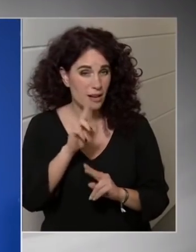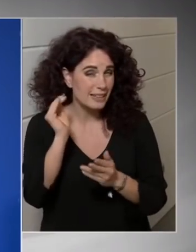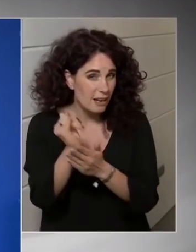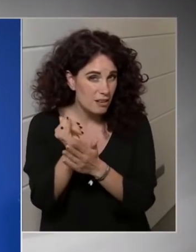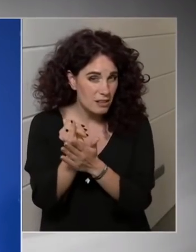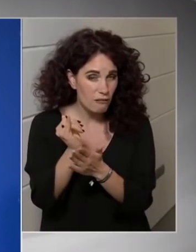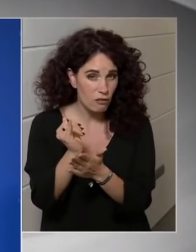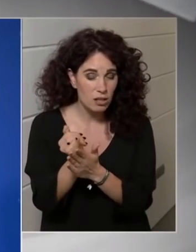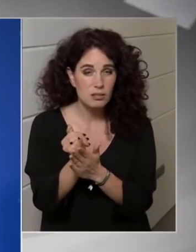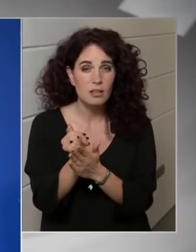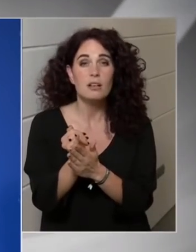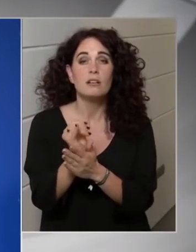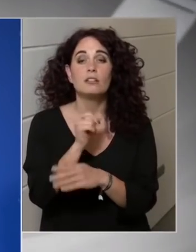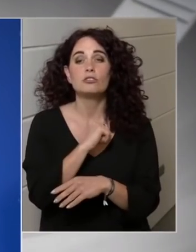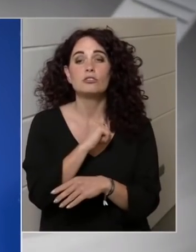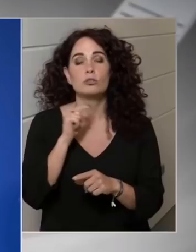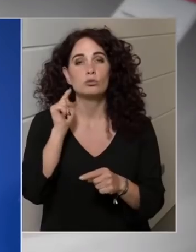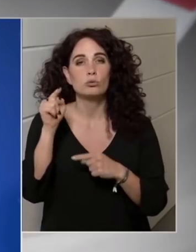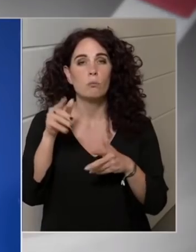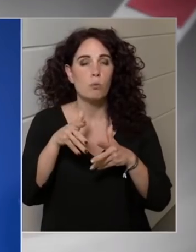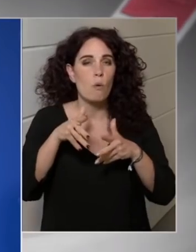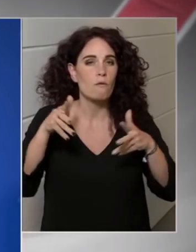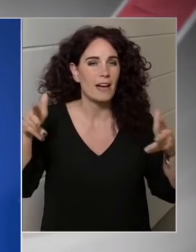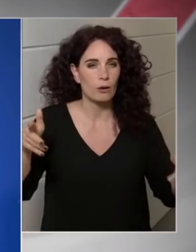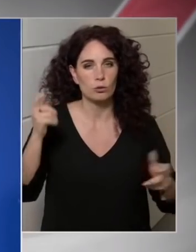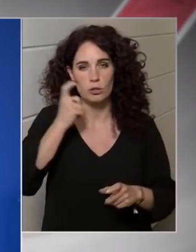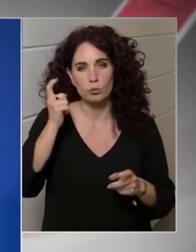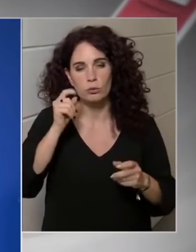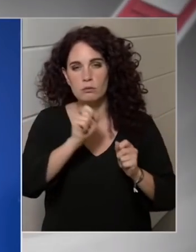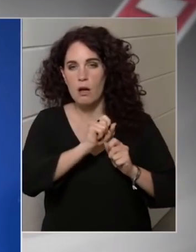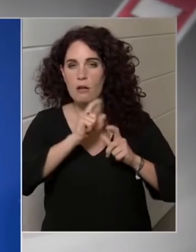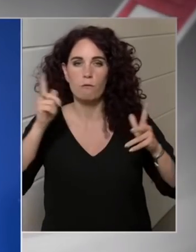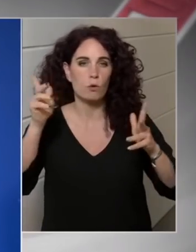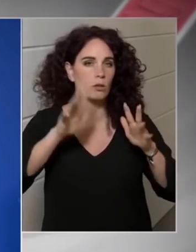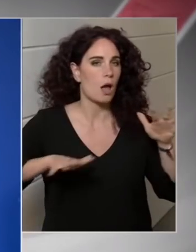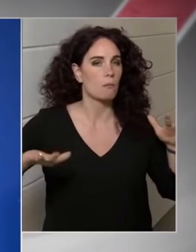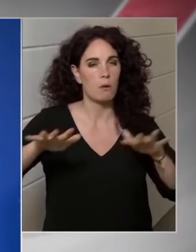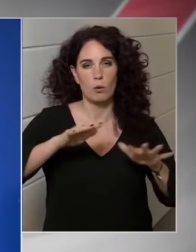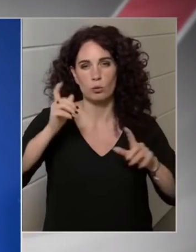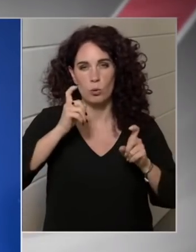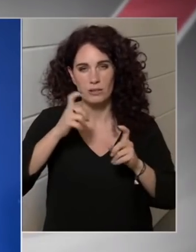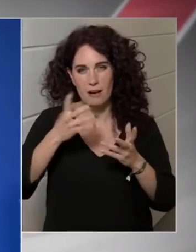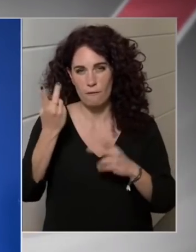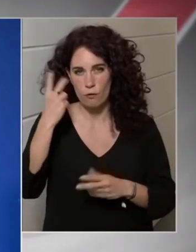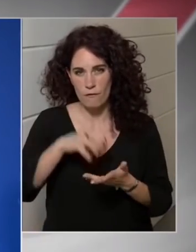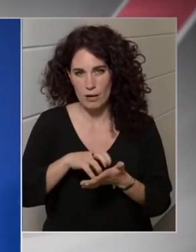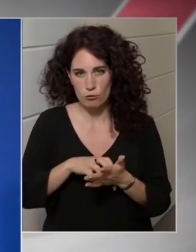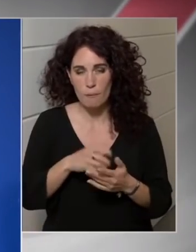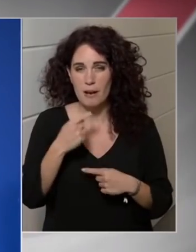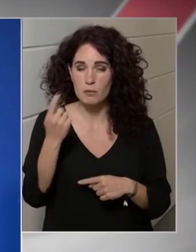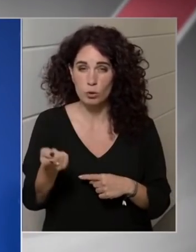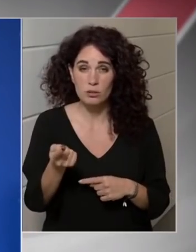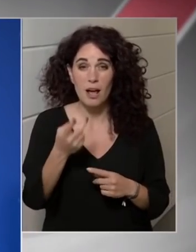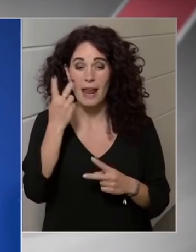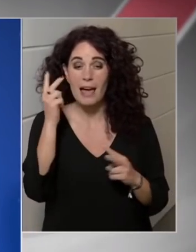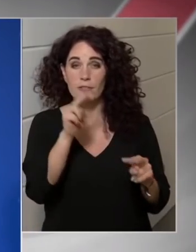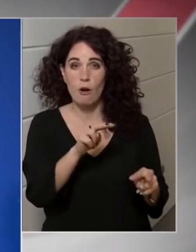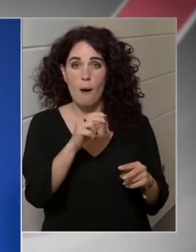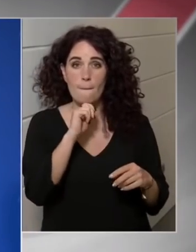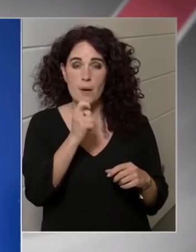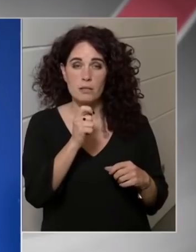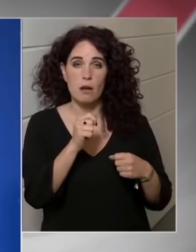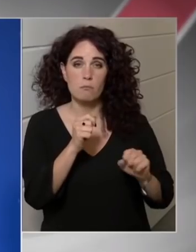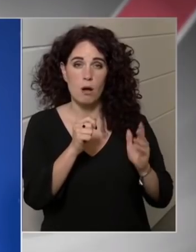bőven gondolkodik, túl nagy vonalakban gondolkodik az országról, mert a főpolgármester úr azt mondta, hogy látva a magyar baloldal